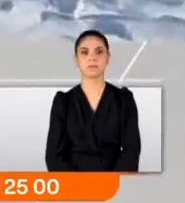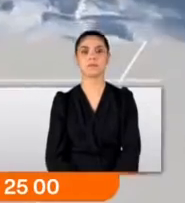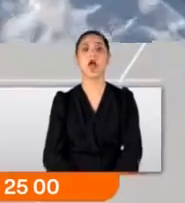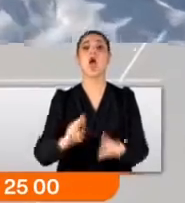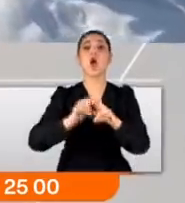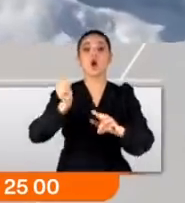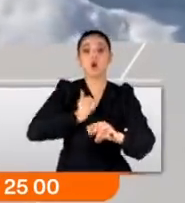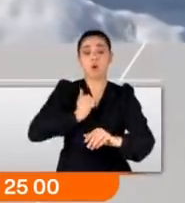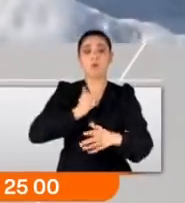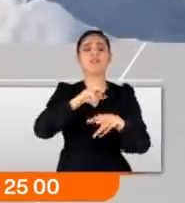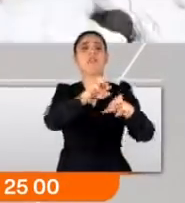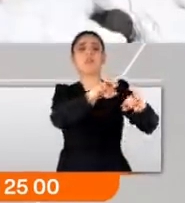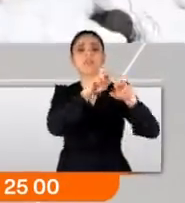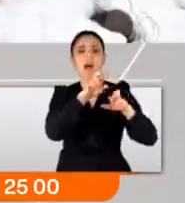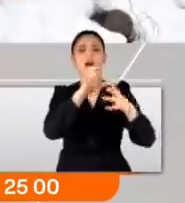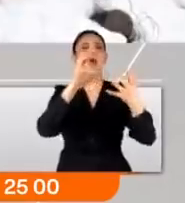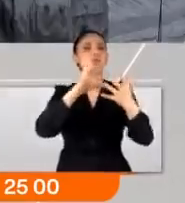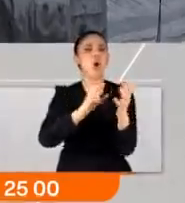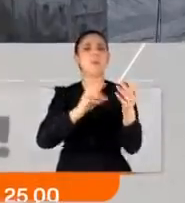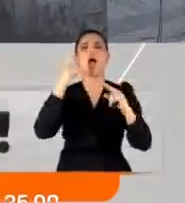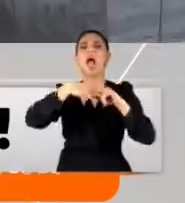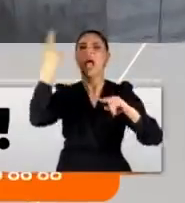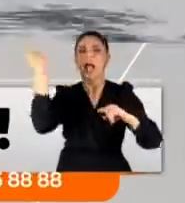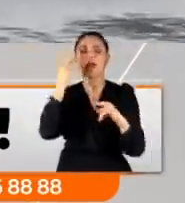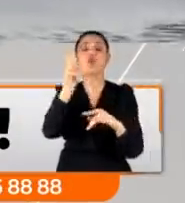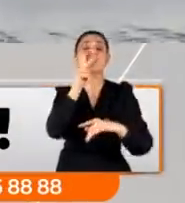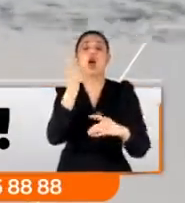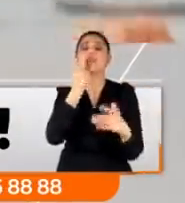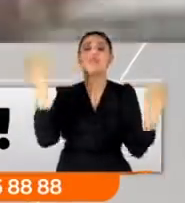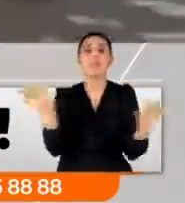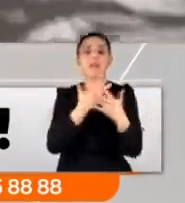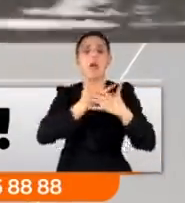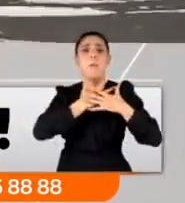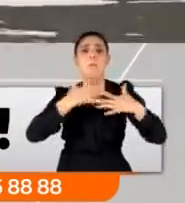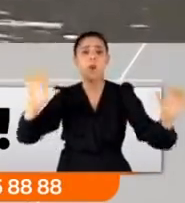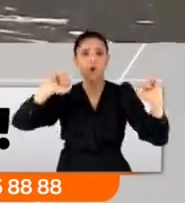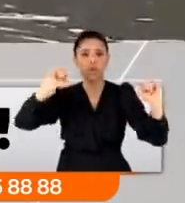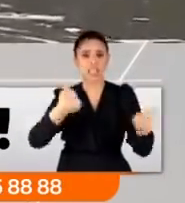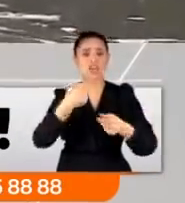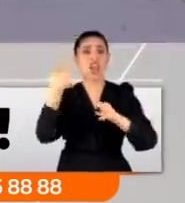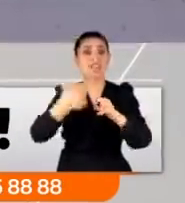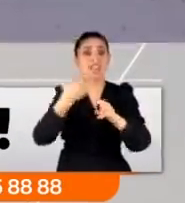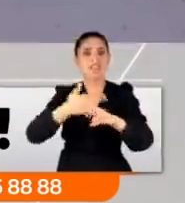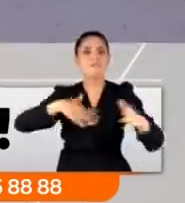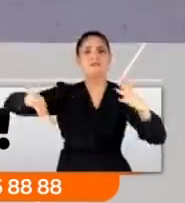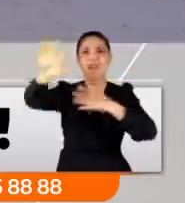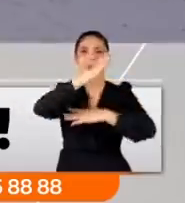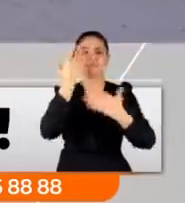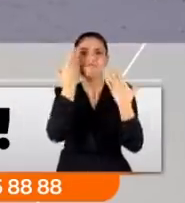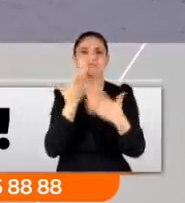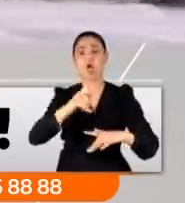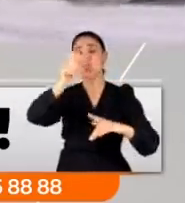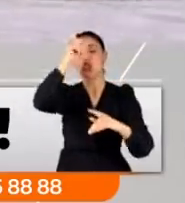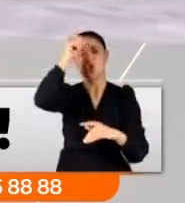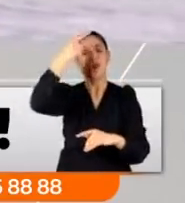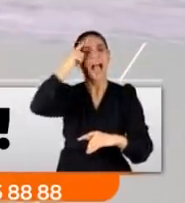Komandolar, tanklar, toplar, helikopterler. Son yılların en büyük kış tatbikatı nefes kesti. Türk-Azerbaycan